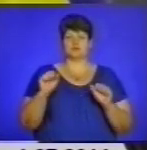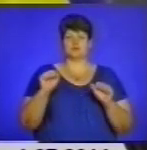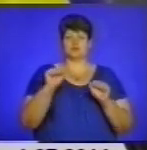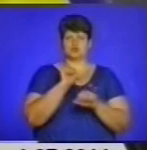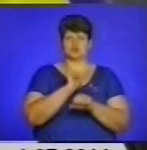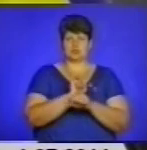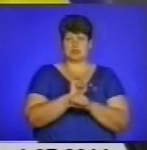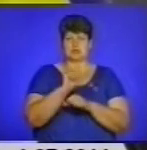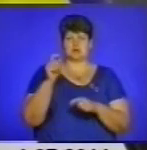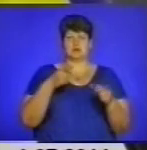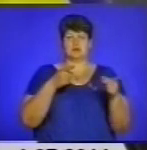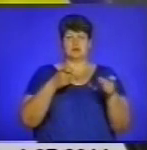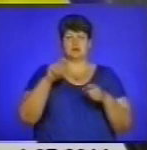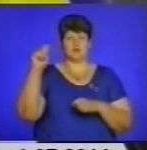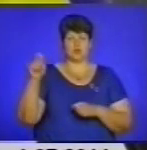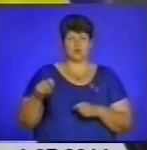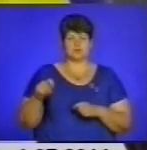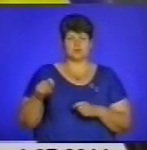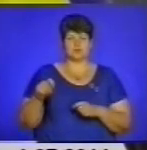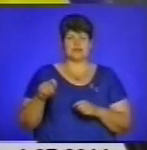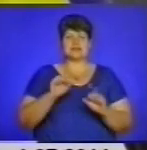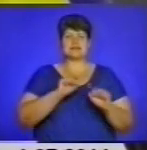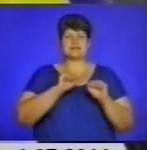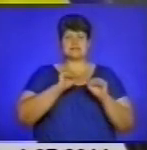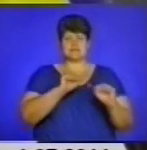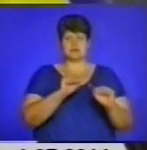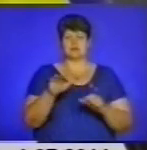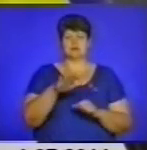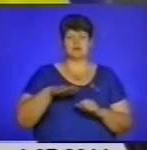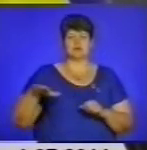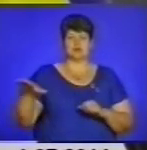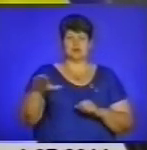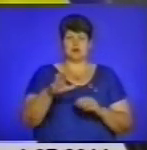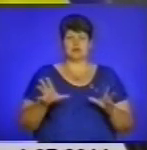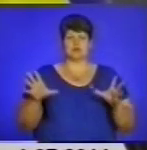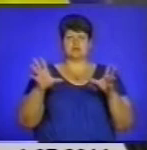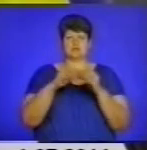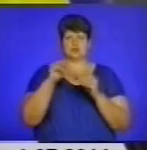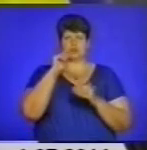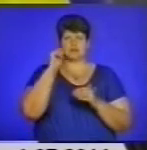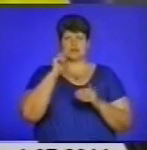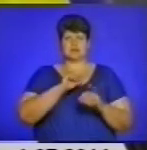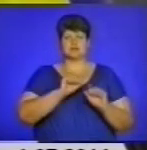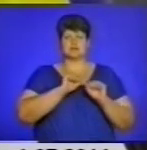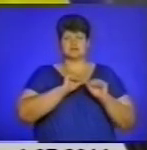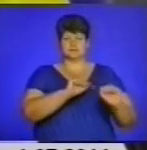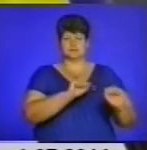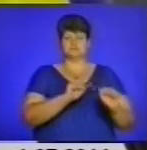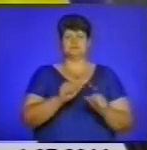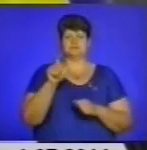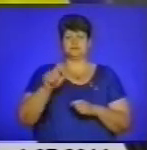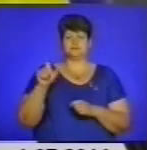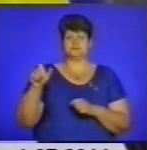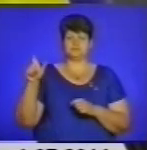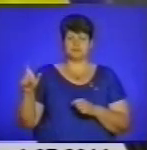вогню. Захист територіальної цілісності України, безпеки і життя мирних громадян